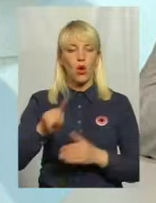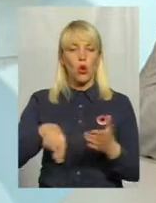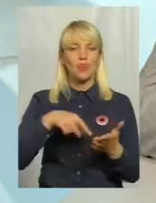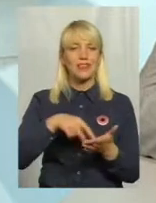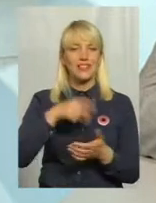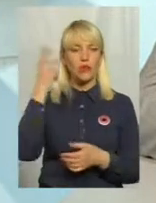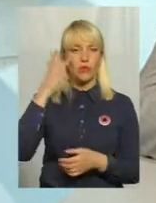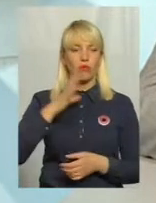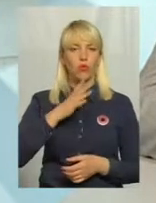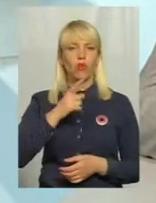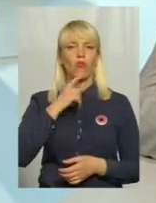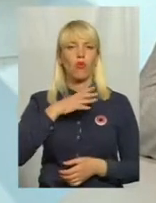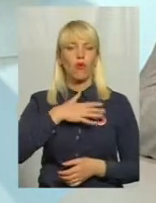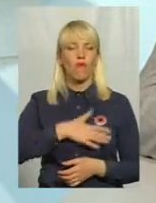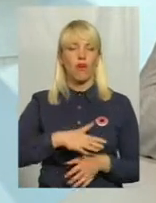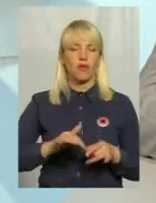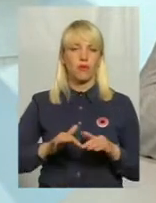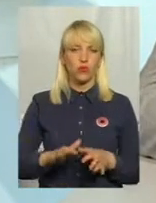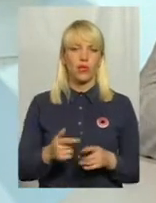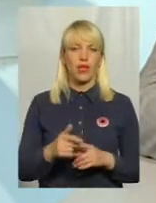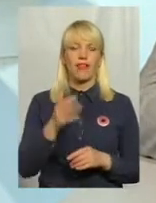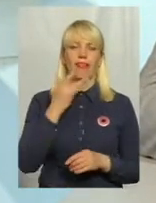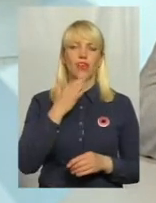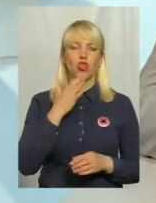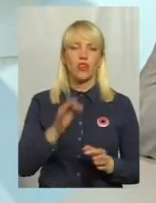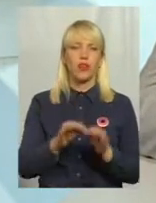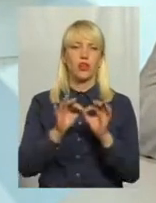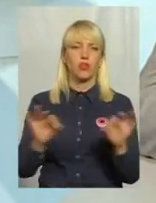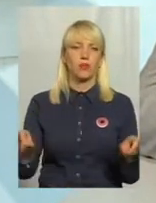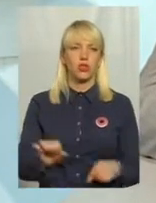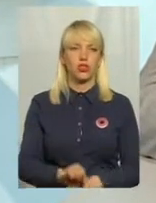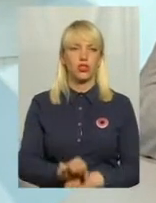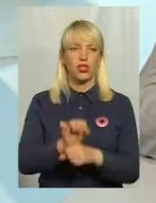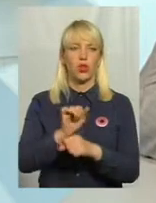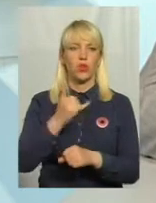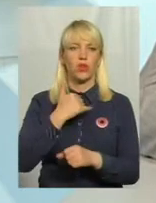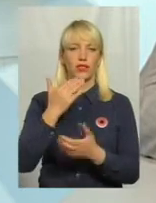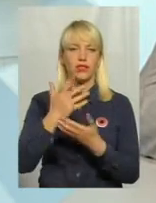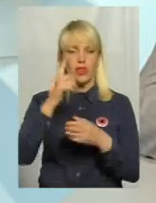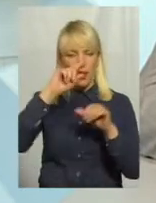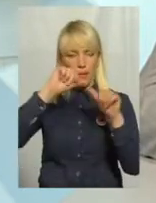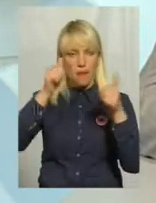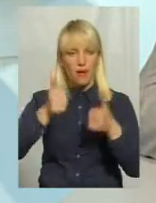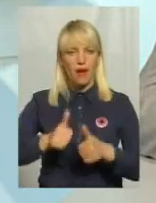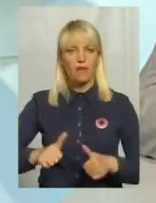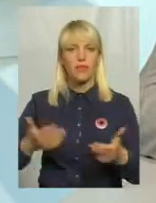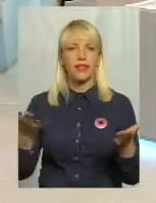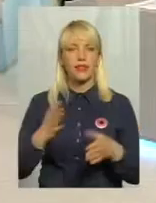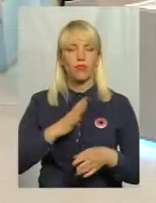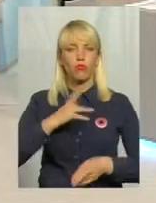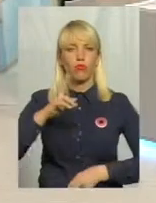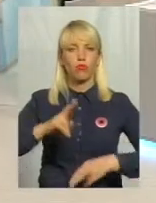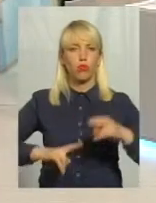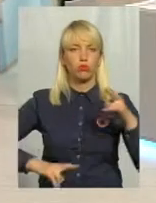надзвичайно кроваві події і події національно-демократичної революції. В нас знаходиться пам'ятник, який був побудований